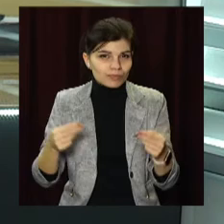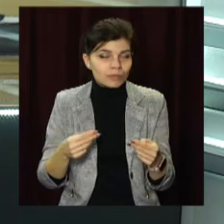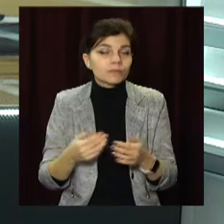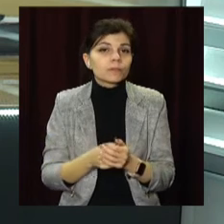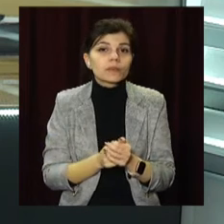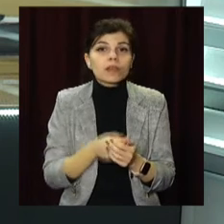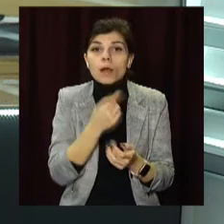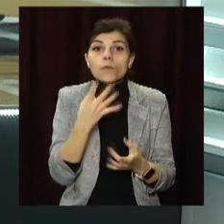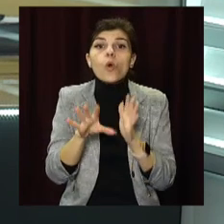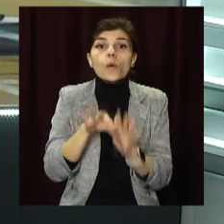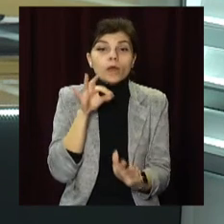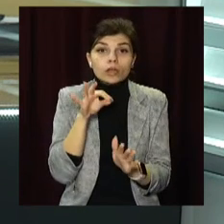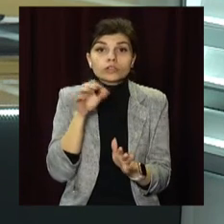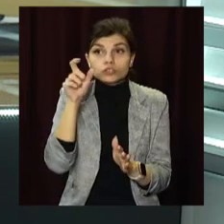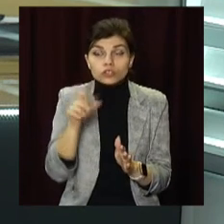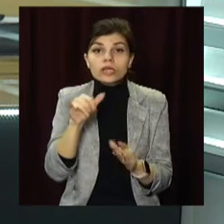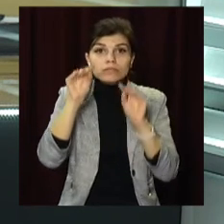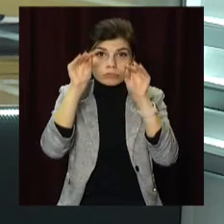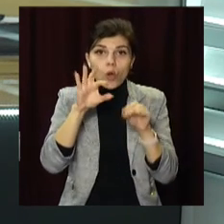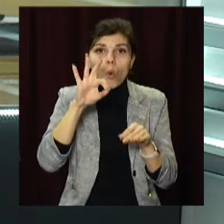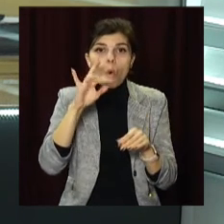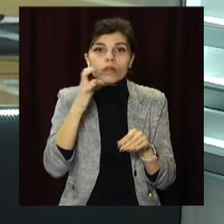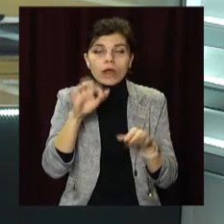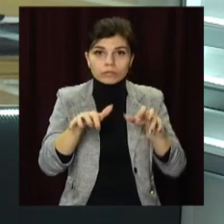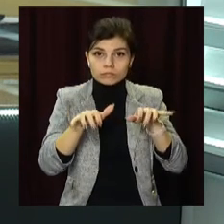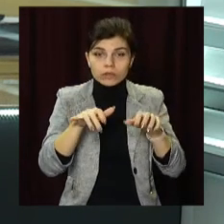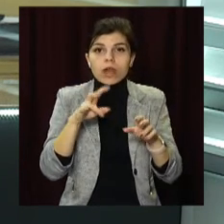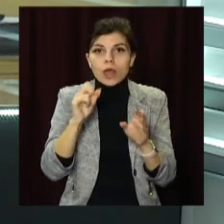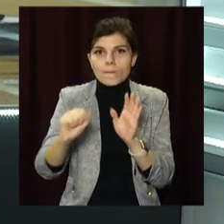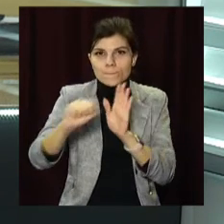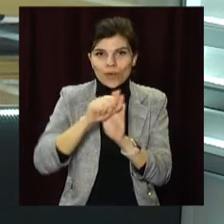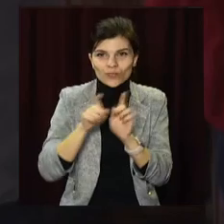-заявку на підключення. Журналісти відкритого дізналися, як це зробити.